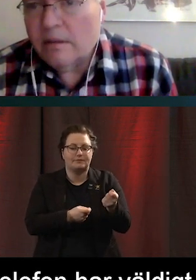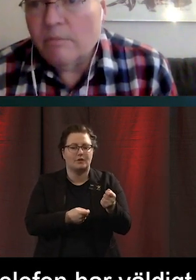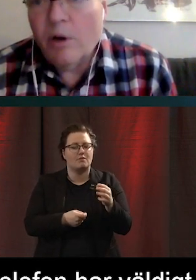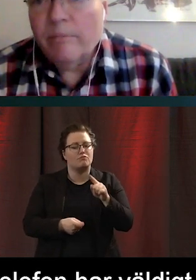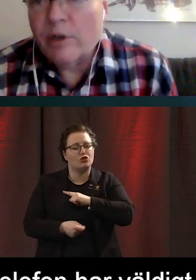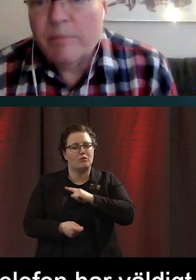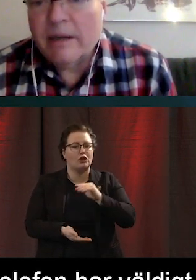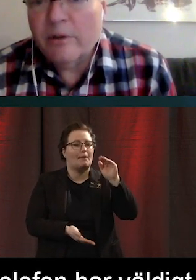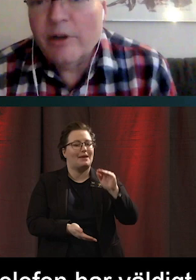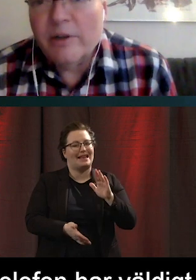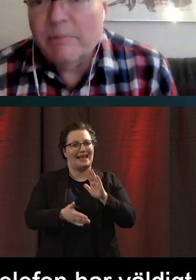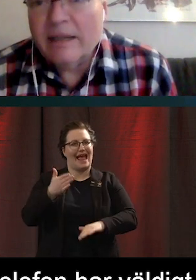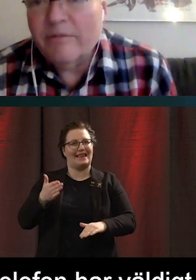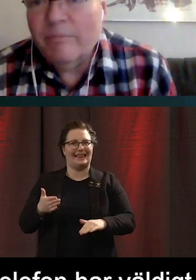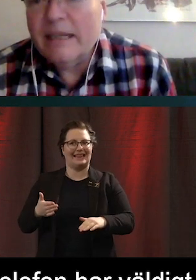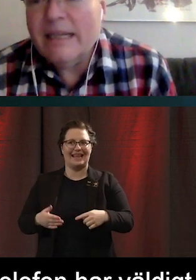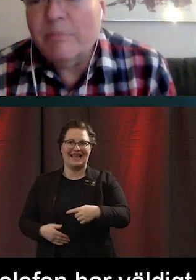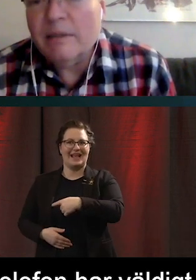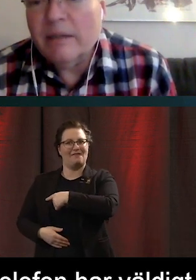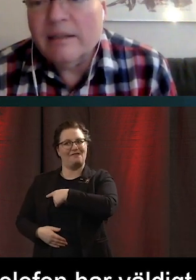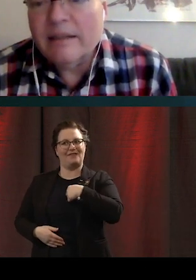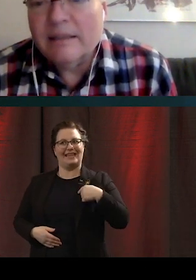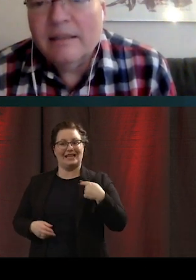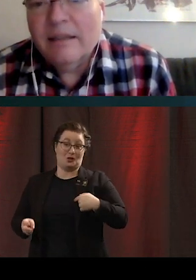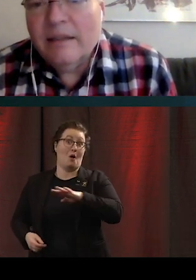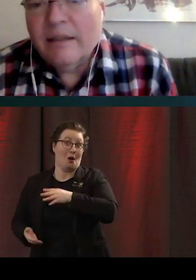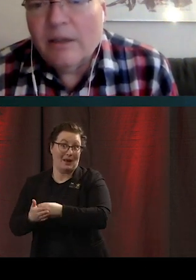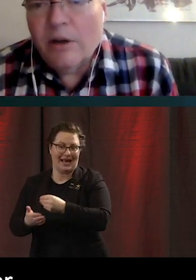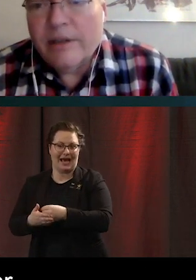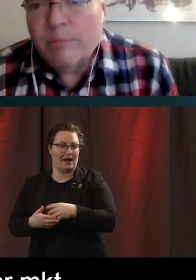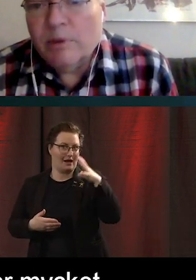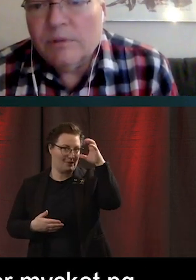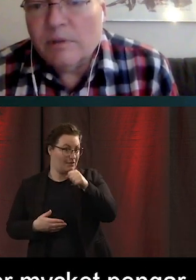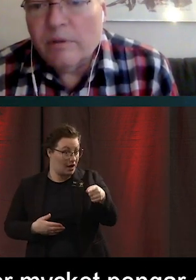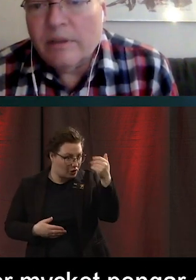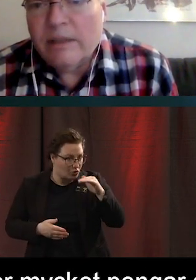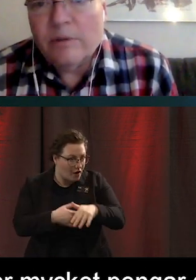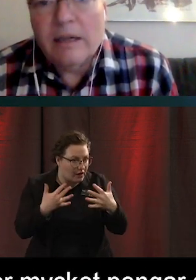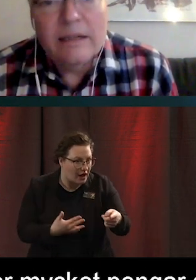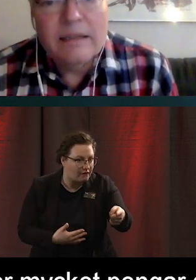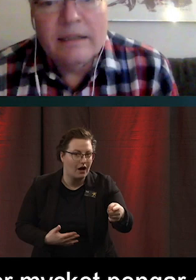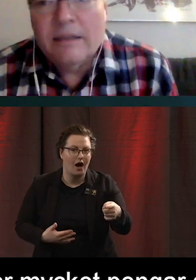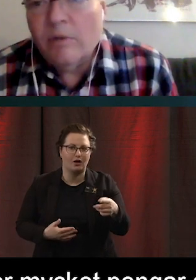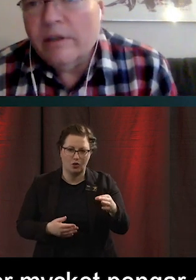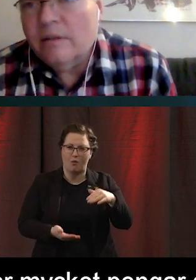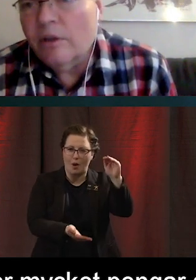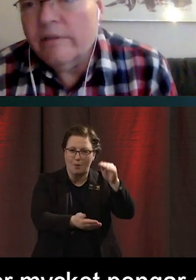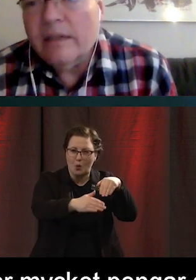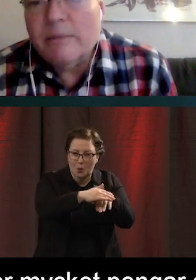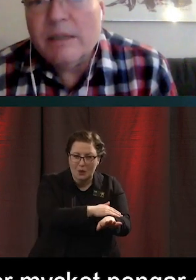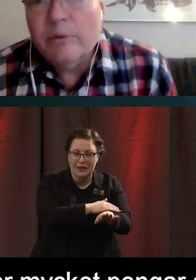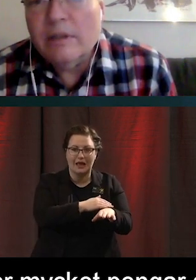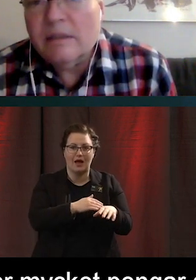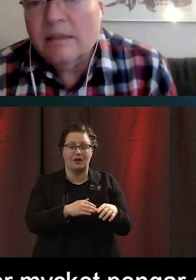som har mycket pengar att röra sig med kan begripa att man ens kan klara sig på. Och då kan det helt enkelt vara ett